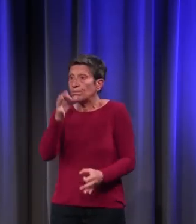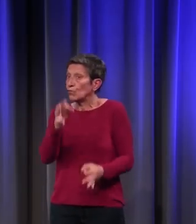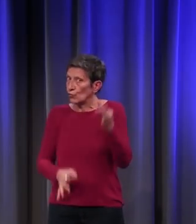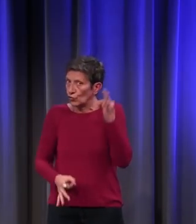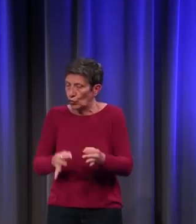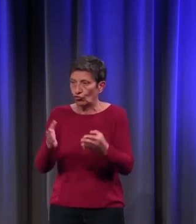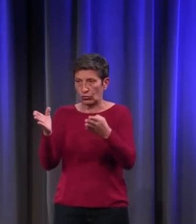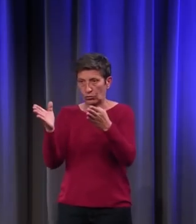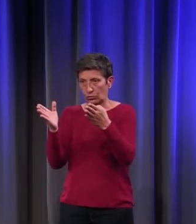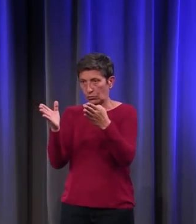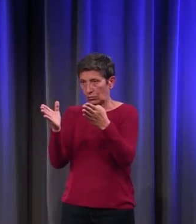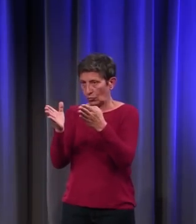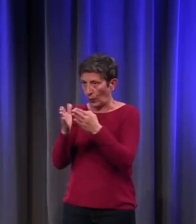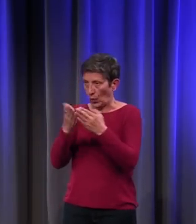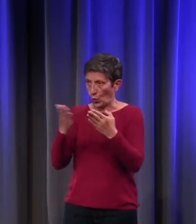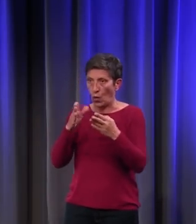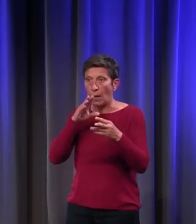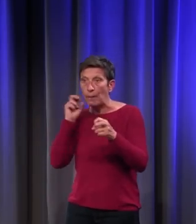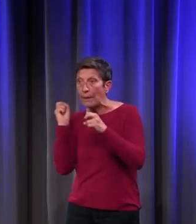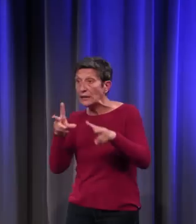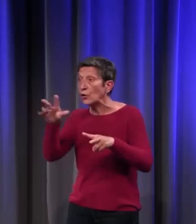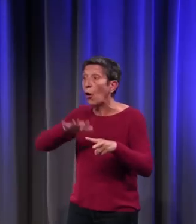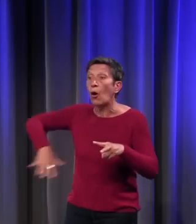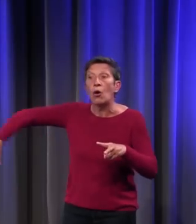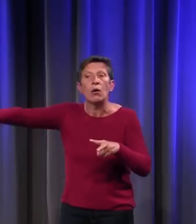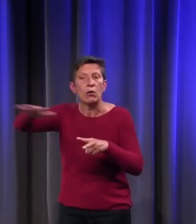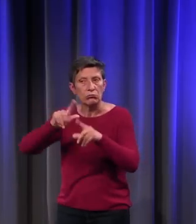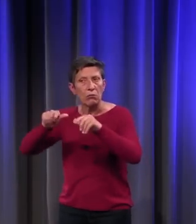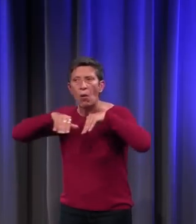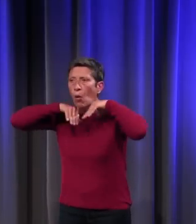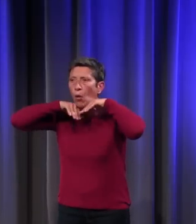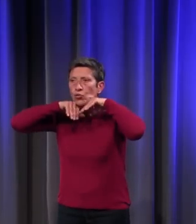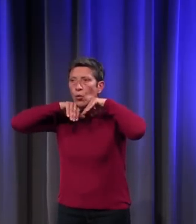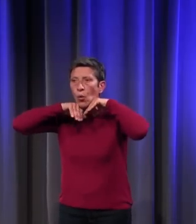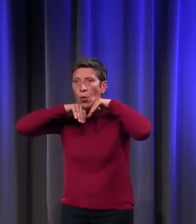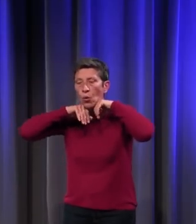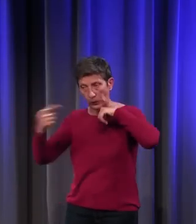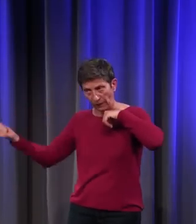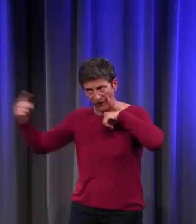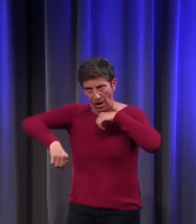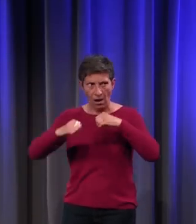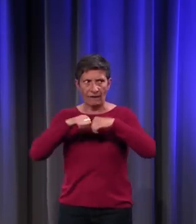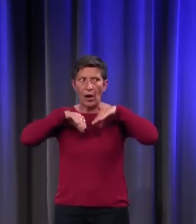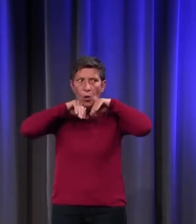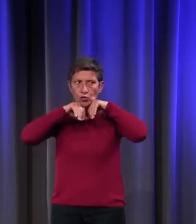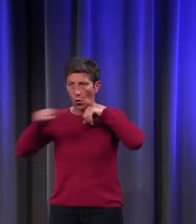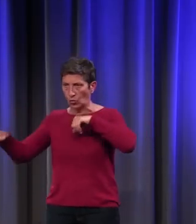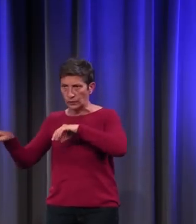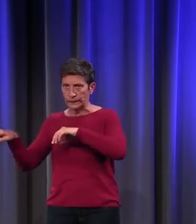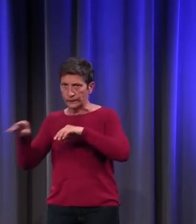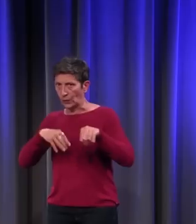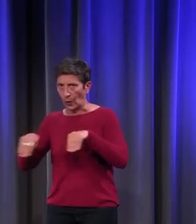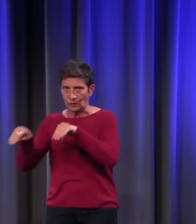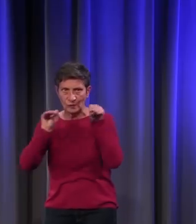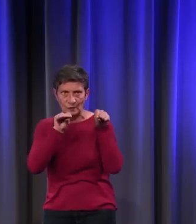demandé à ce que les paysans alentours, ayant des cochons, viennent avec leurs cochons pour assister au